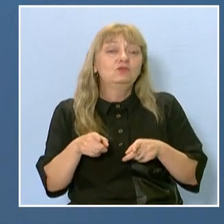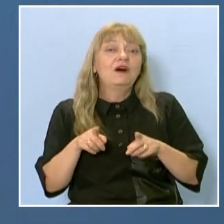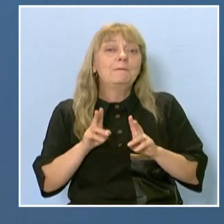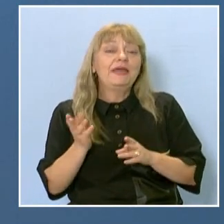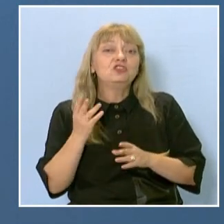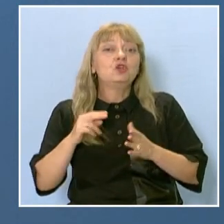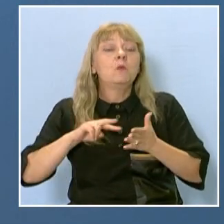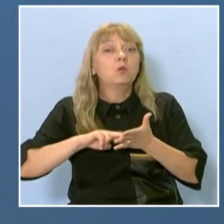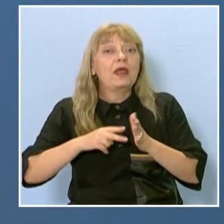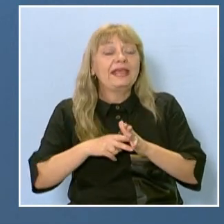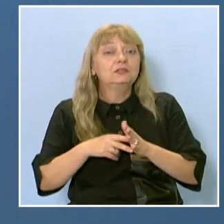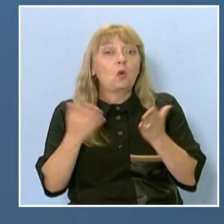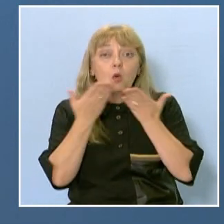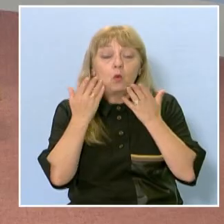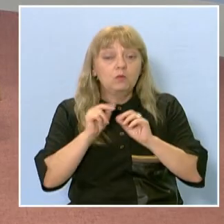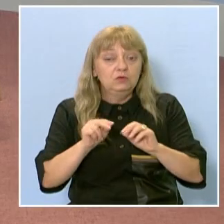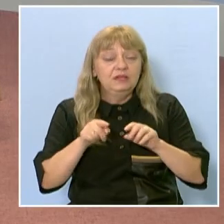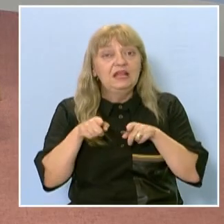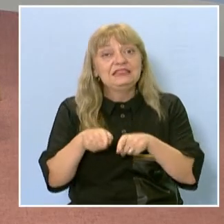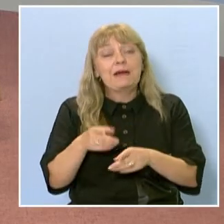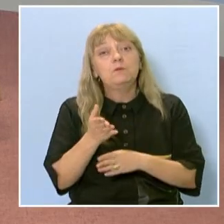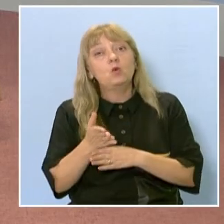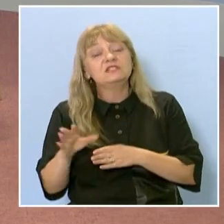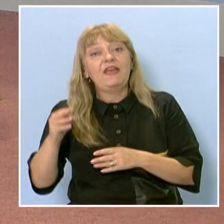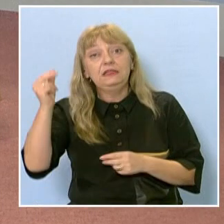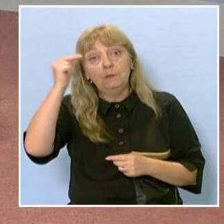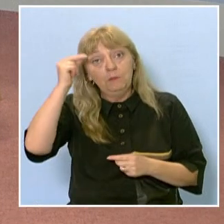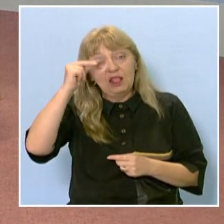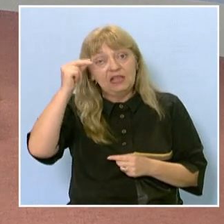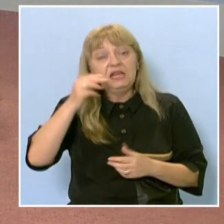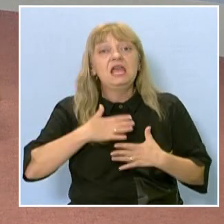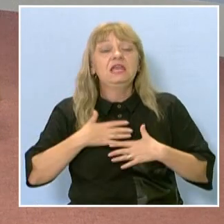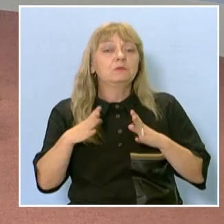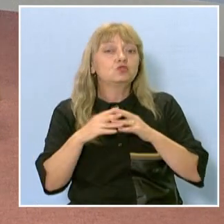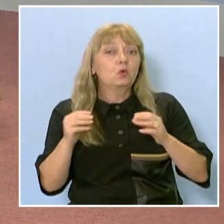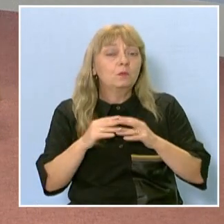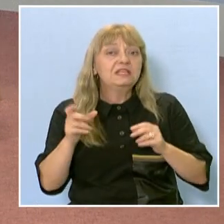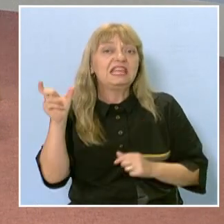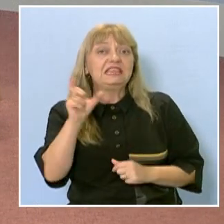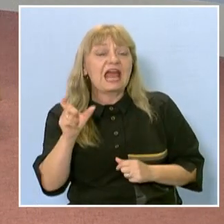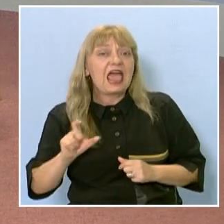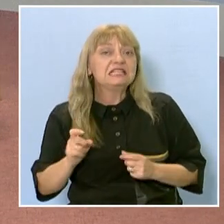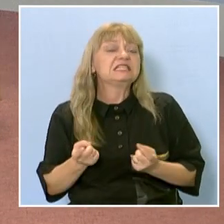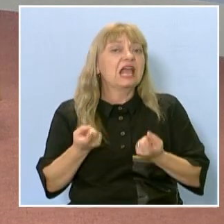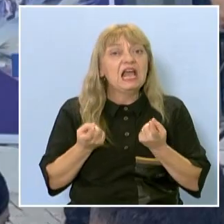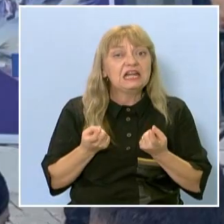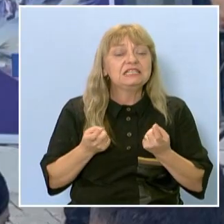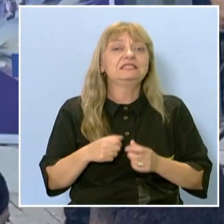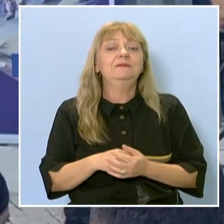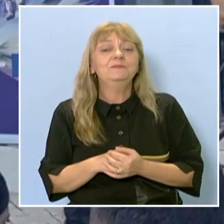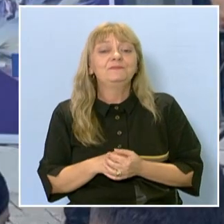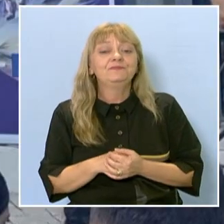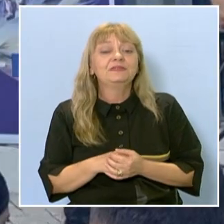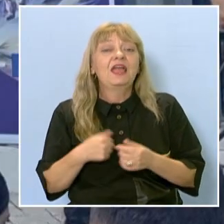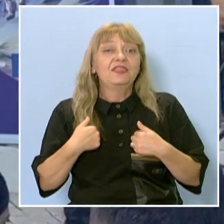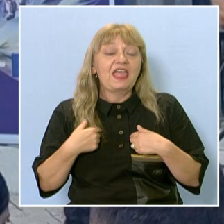обучителен. Там, освен българи, имаше румънци, италянци и гърци. И нашата